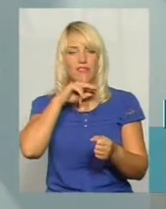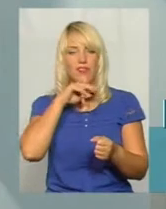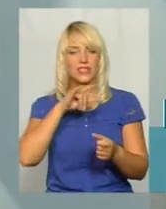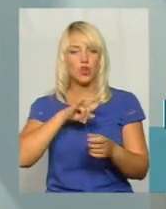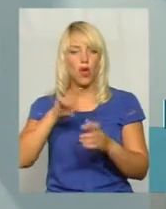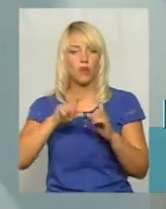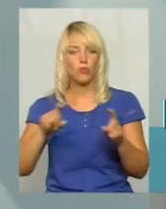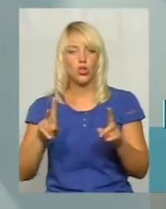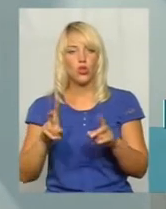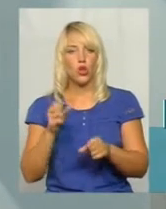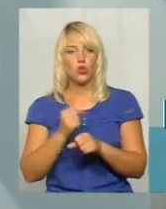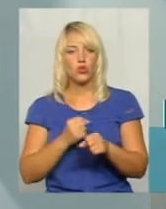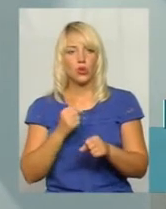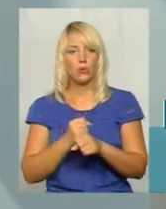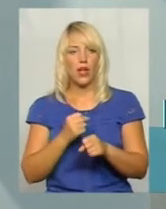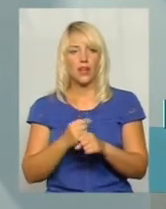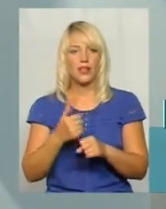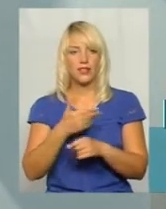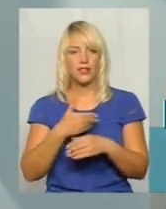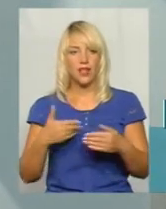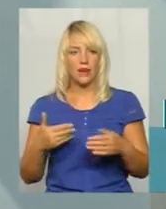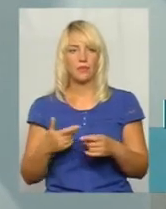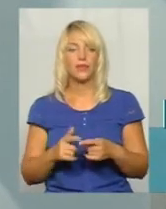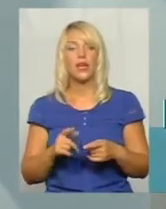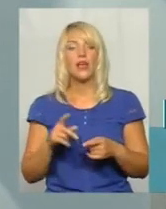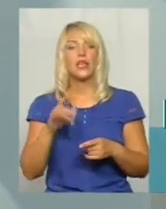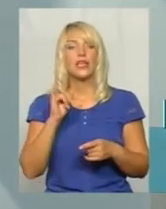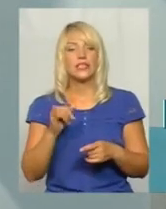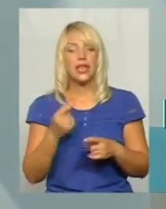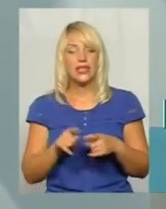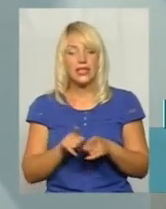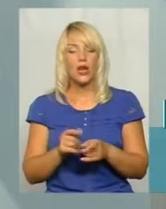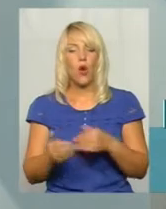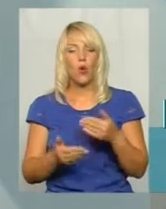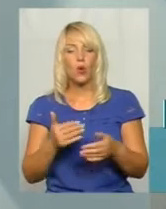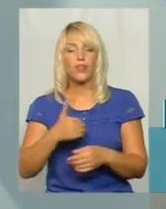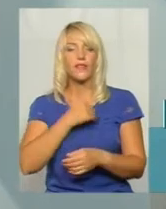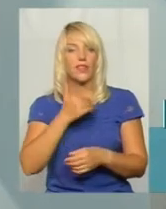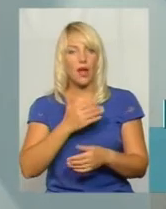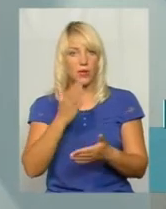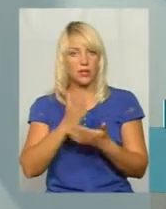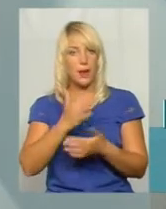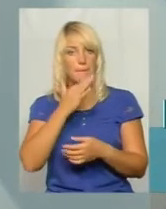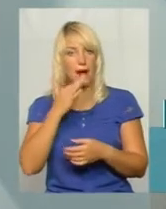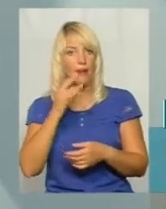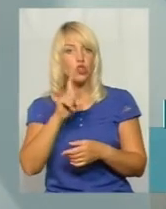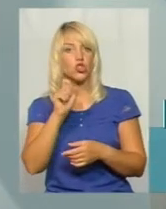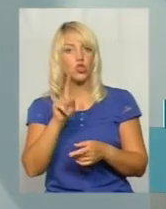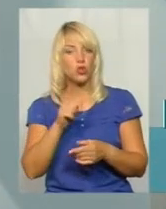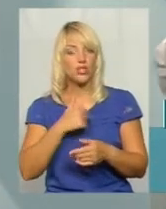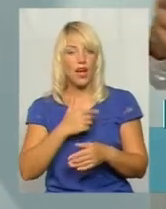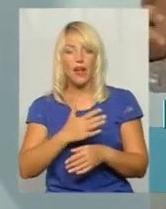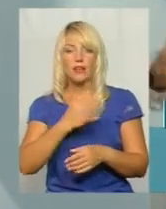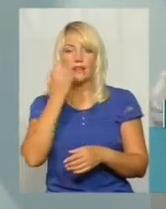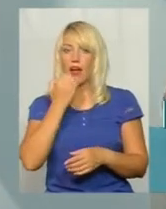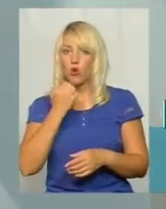розробляє нам інструкцію польотів авіації. Тобто, таких кроків і таких намірів є багато, за що я щиро дякую хмельничанів. Я вам